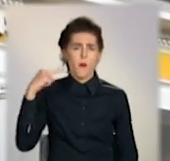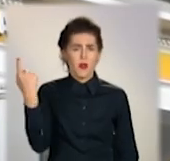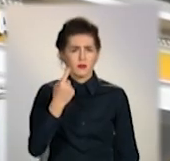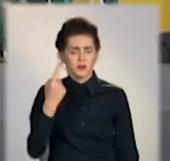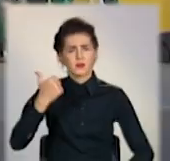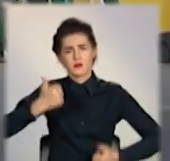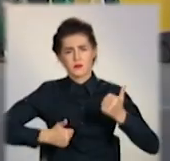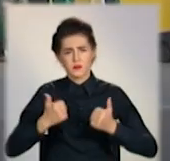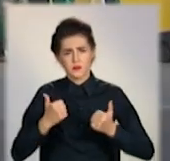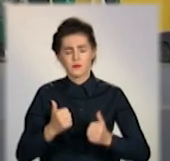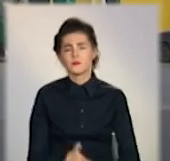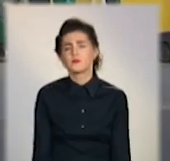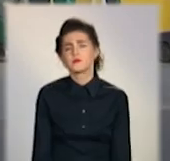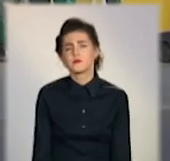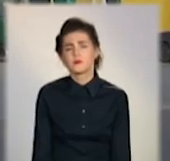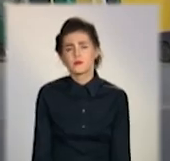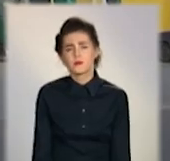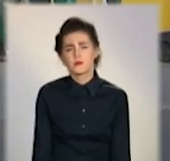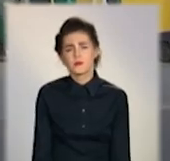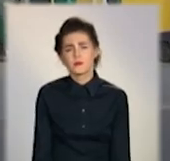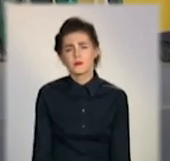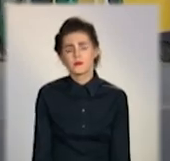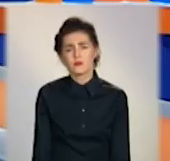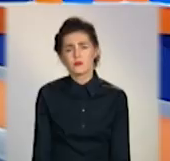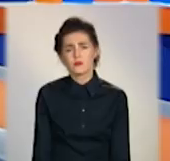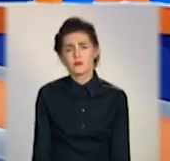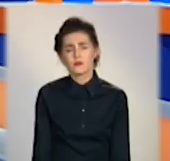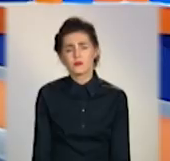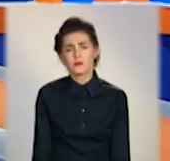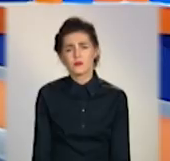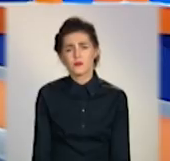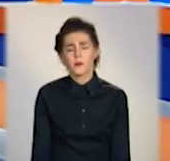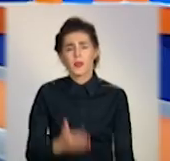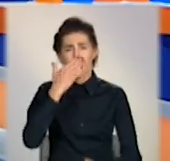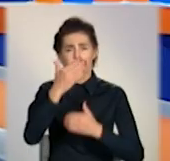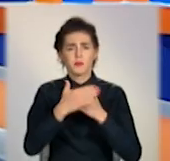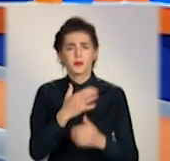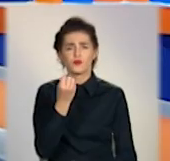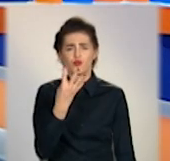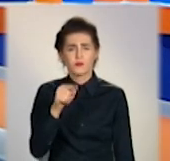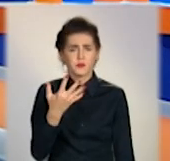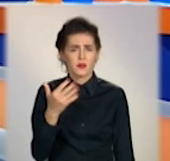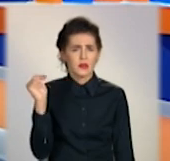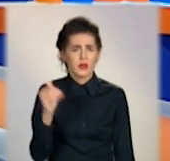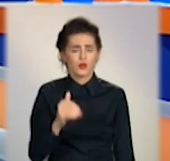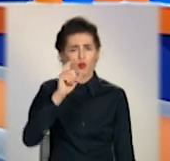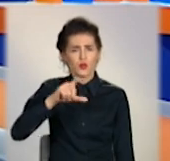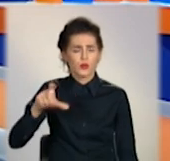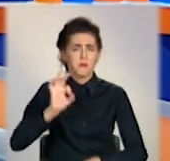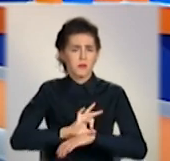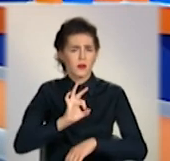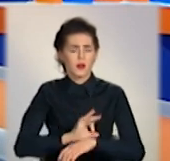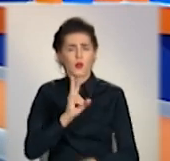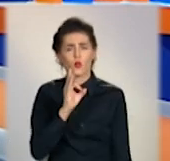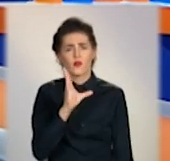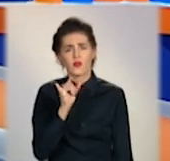Олексій Куделя, Максим Запорожець, телеканал «Донбас». Понад 14,5 тисяч занедужавших